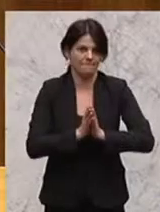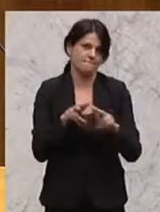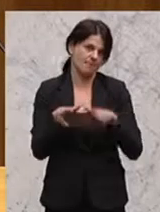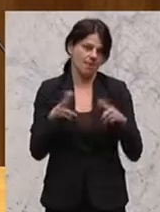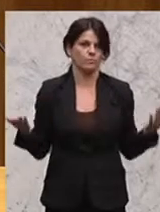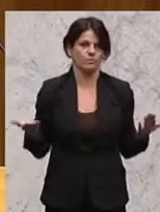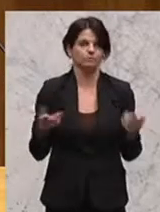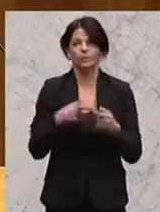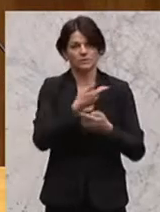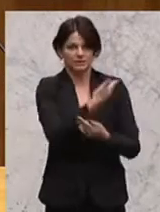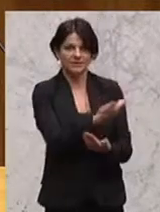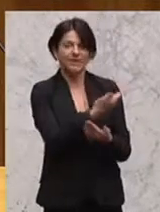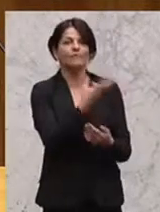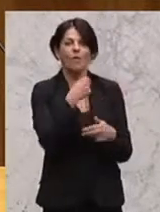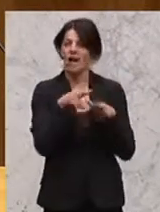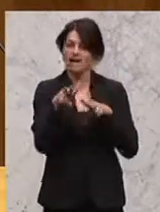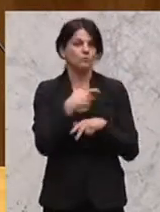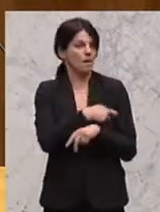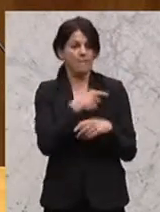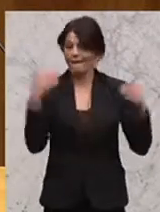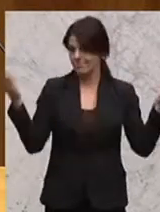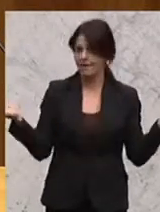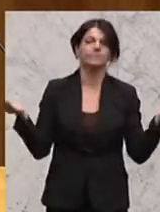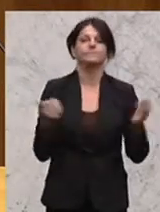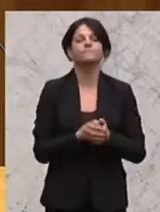Regierung und an Sie von den Regierungsparteien.